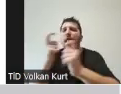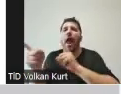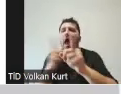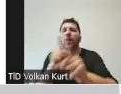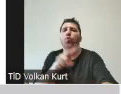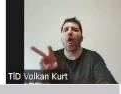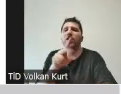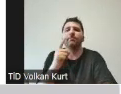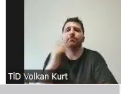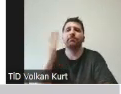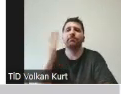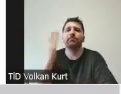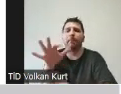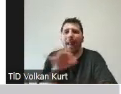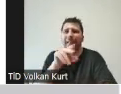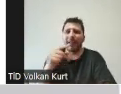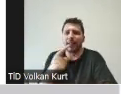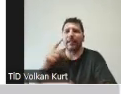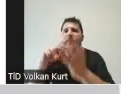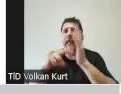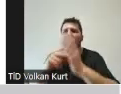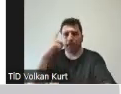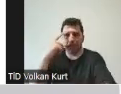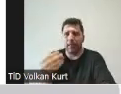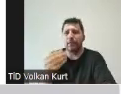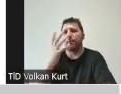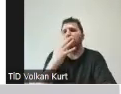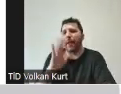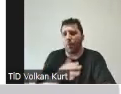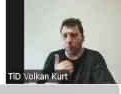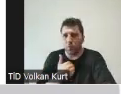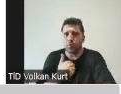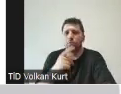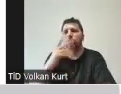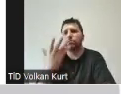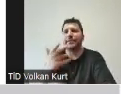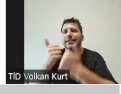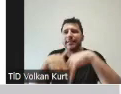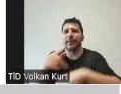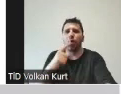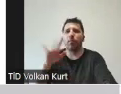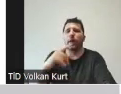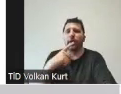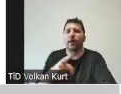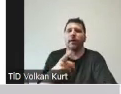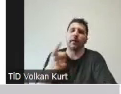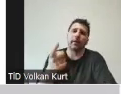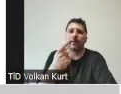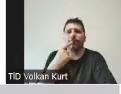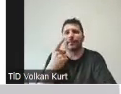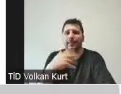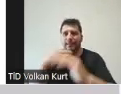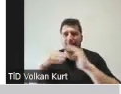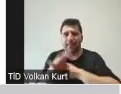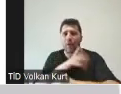yoluyla gitmeyi planlıyor gibi. Teknik bilgileri de vermenizi bekliyoruz. Zaten sistem buraya birim fiyat ve adetleri girdiğinizde de